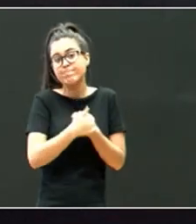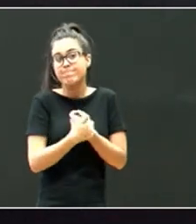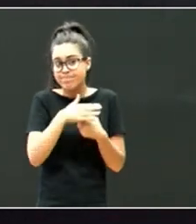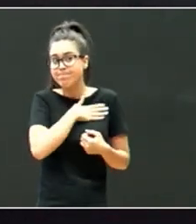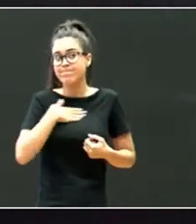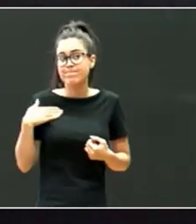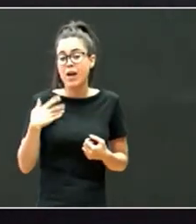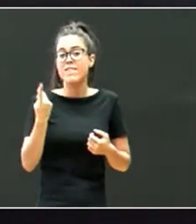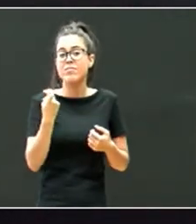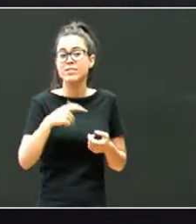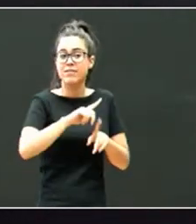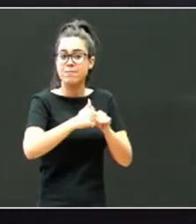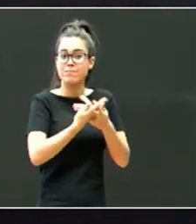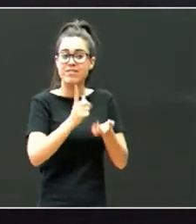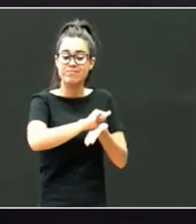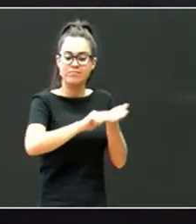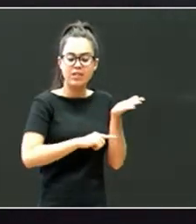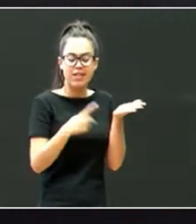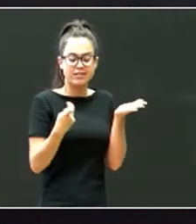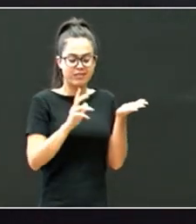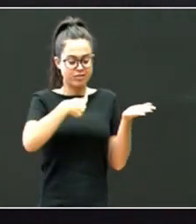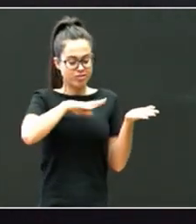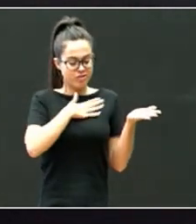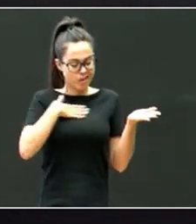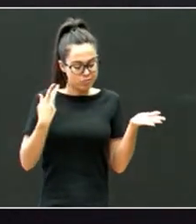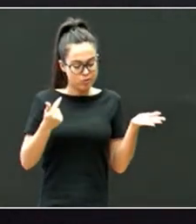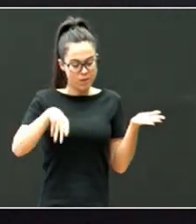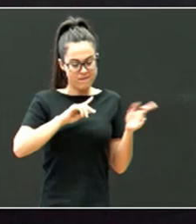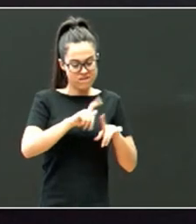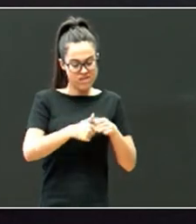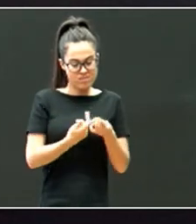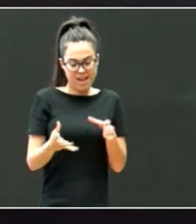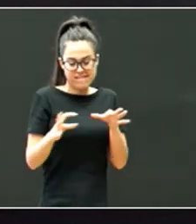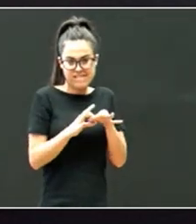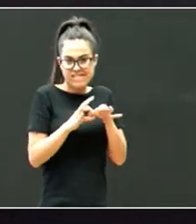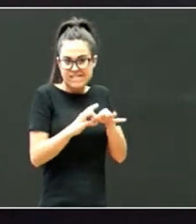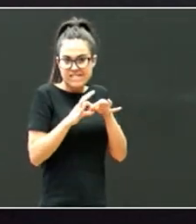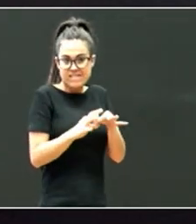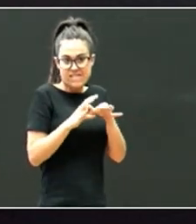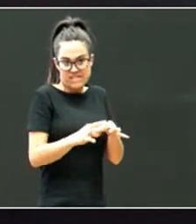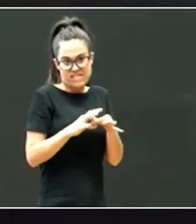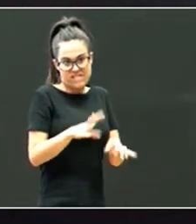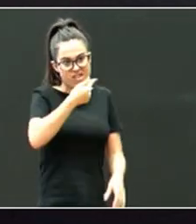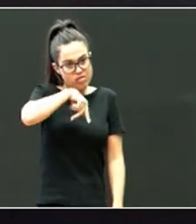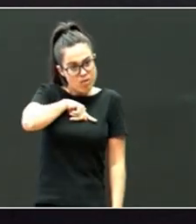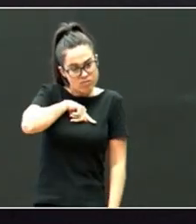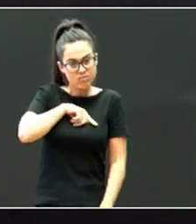eta, familiak konplizeak izatean, eukesaten dut, familiak gure konplizeak izan behar dira.